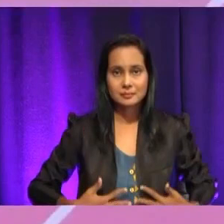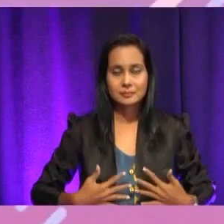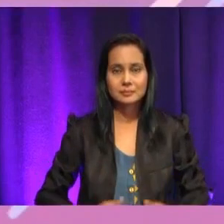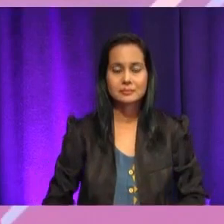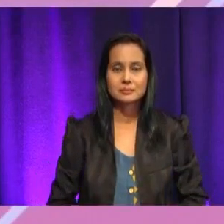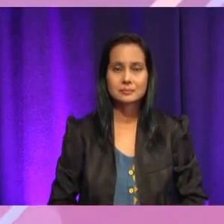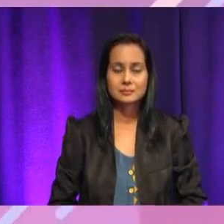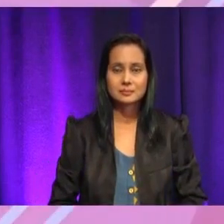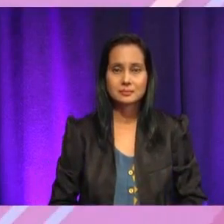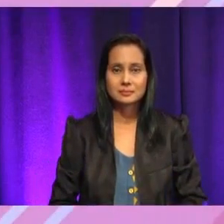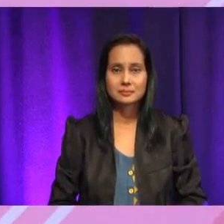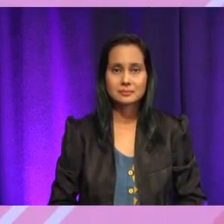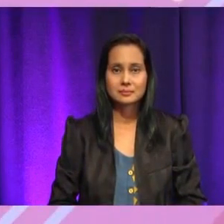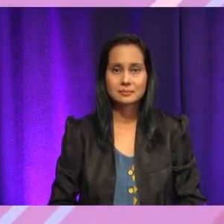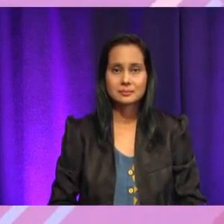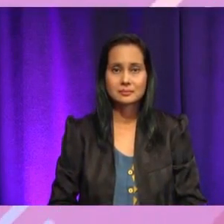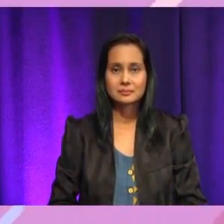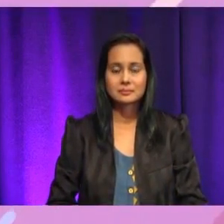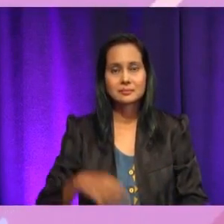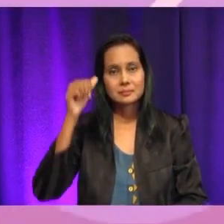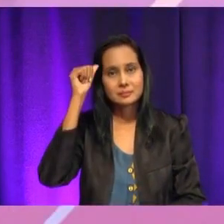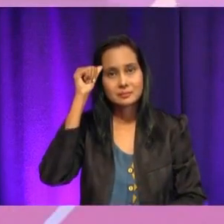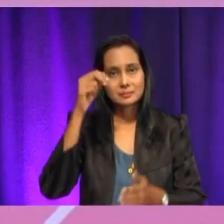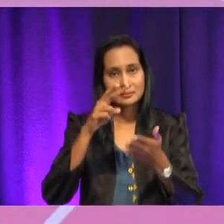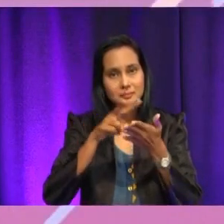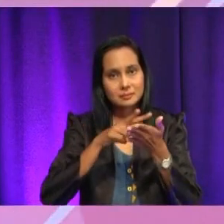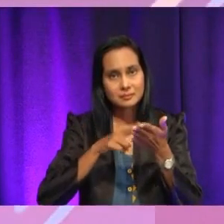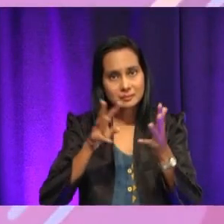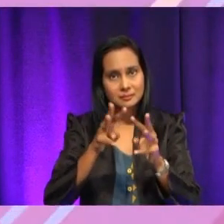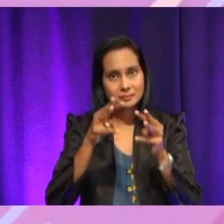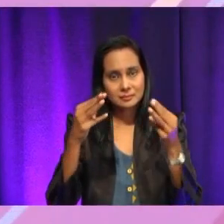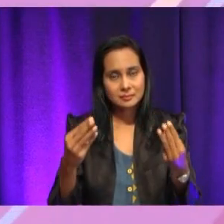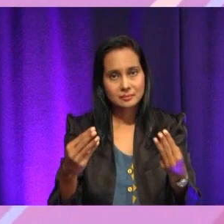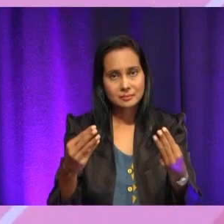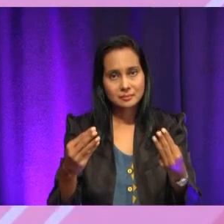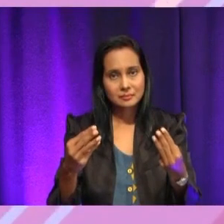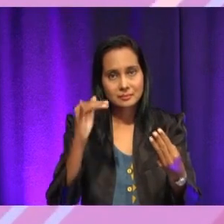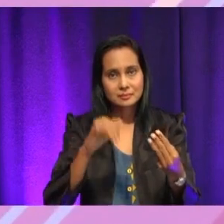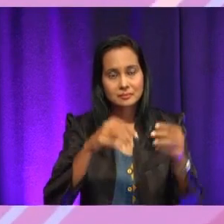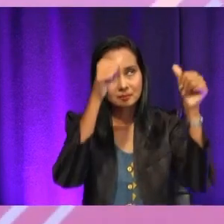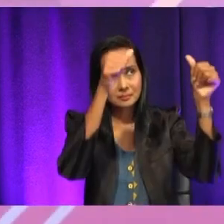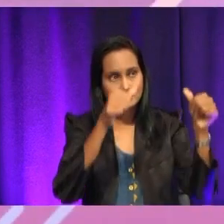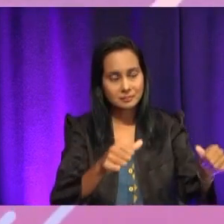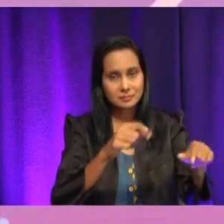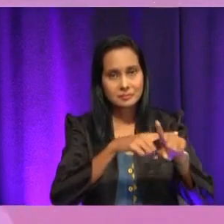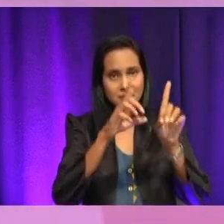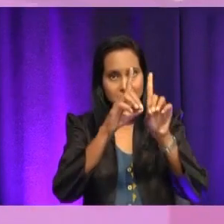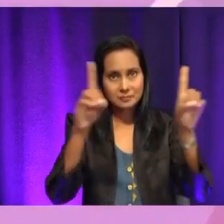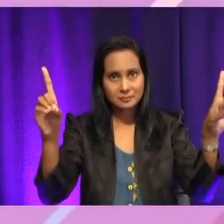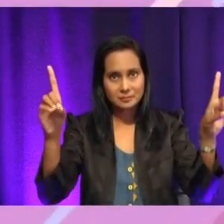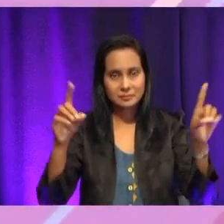Ya, Izara. Silakan. Amran membaca manual ditampal di dinding. Ya, betul.